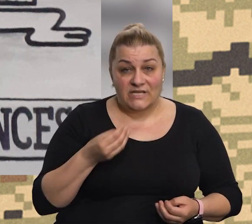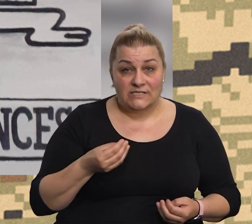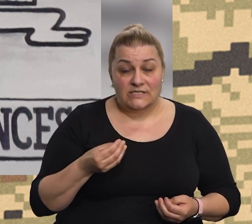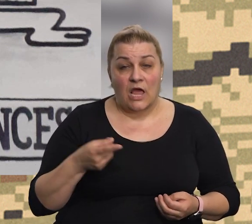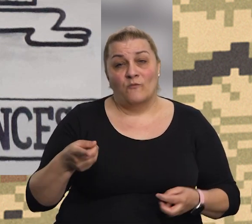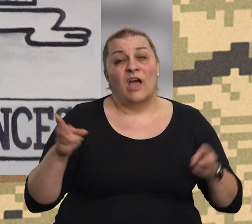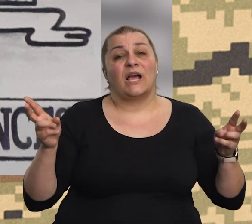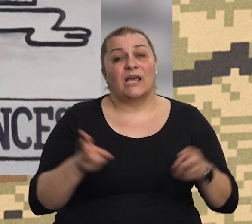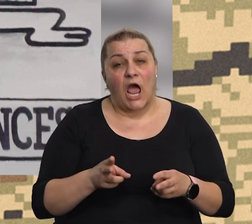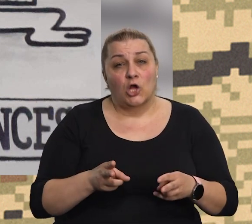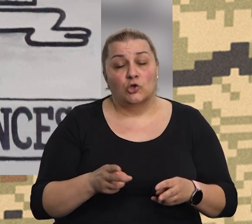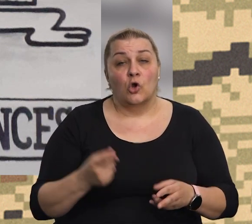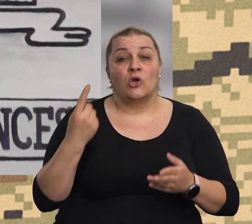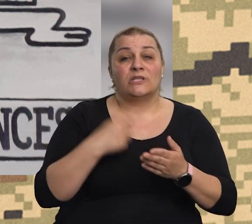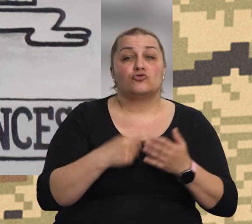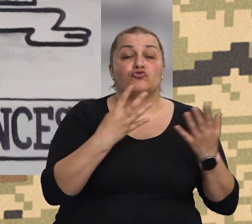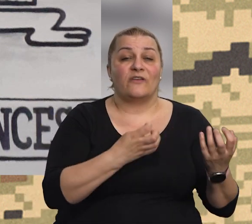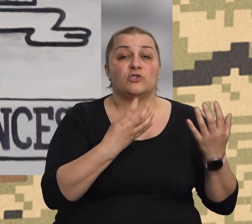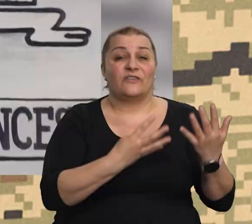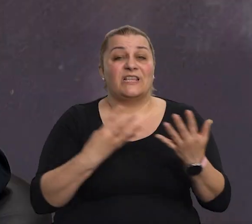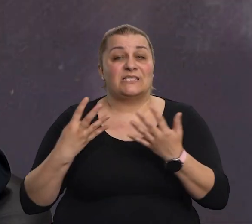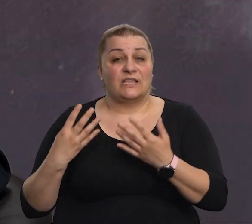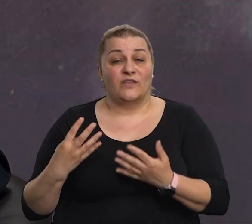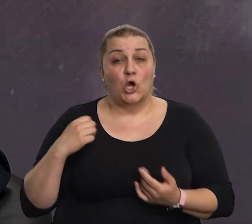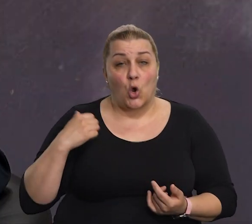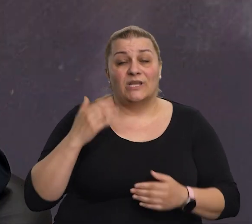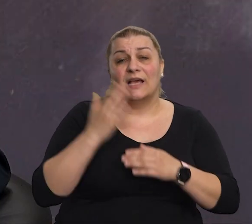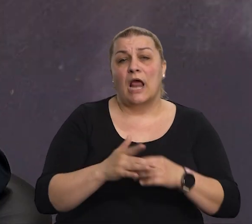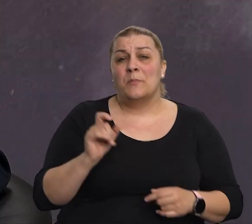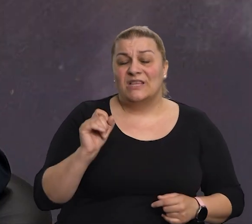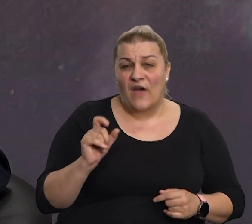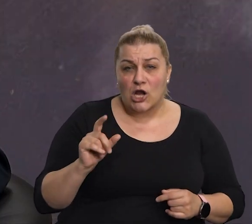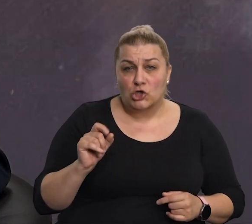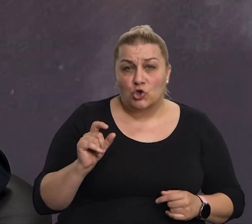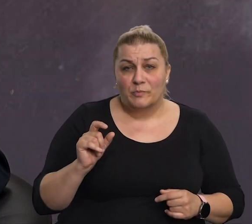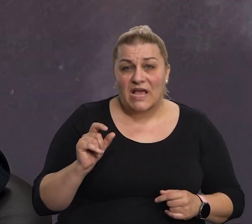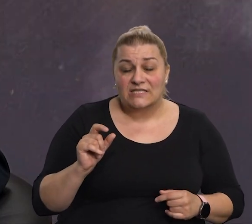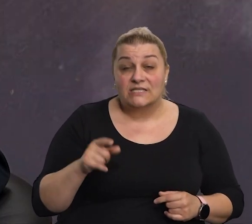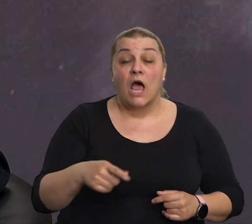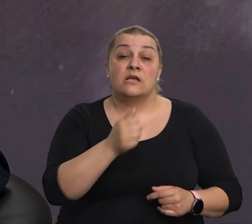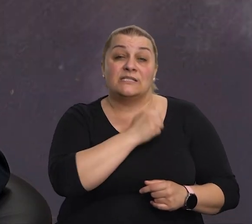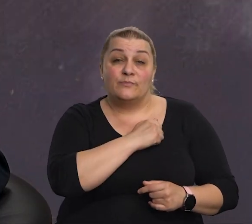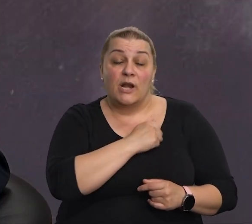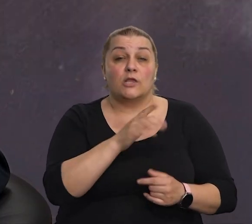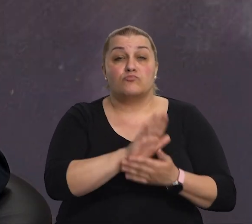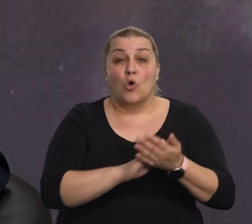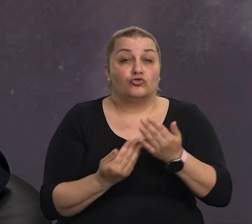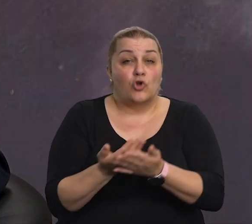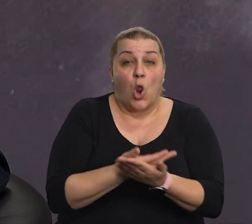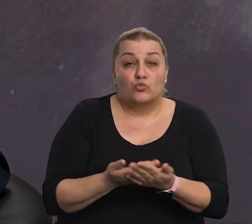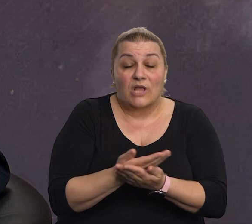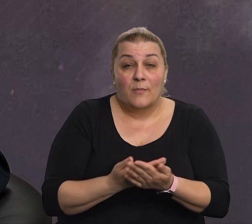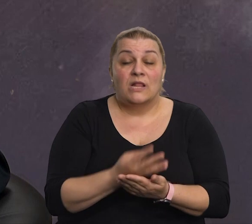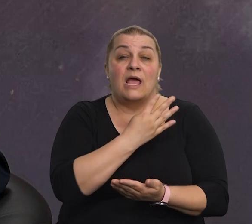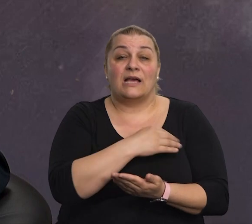nešto kratko, od 1999. godine, krajem 12. mjesa, ako se ne veram, usplituje utemeljena, osnovan je